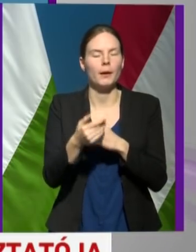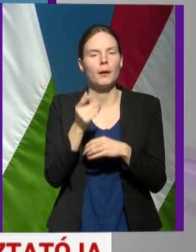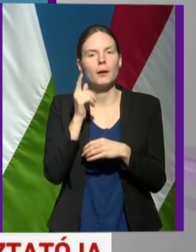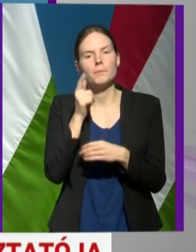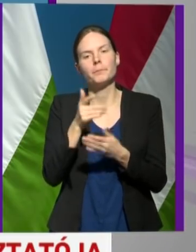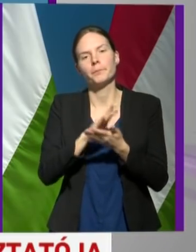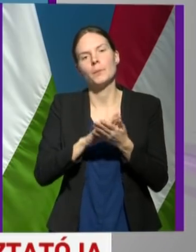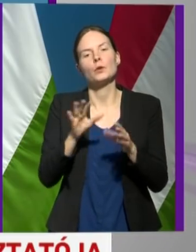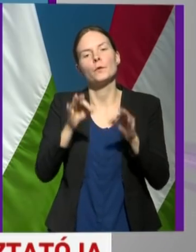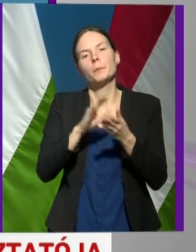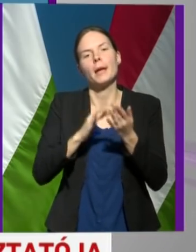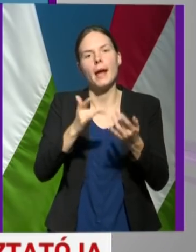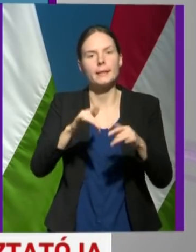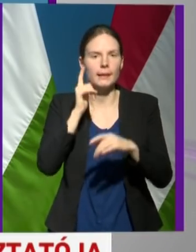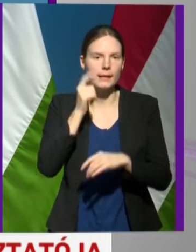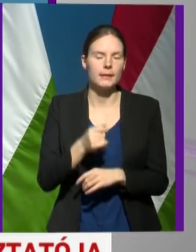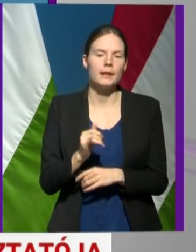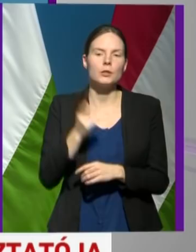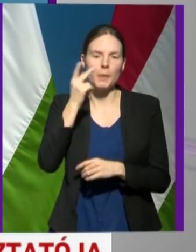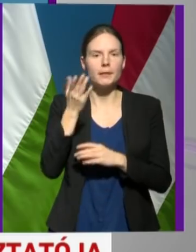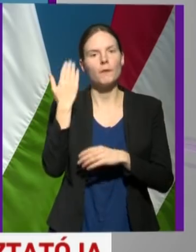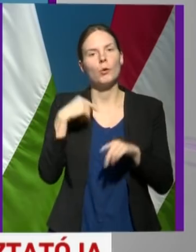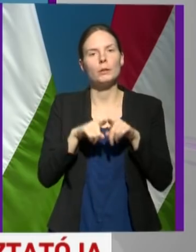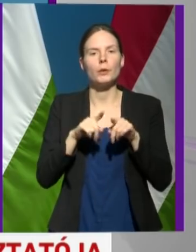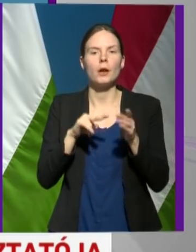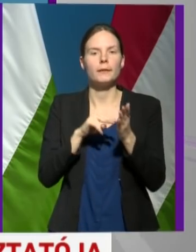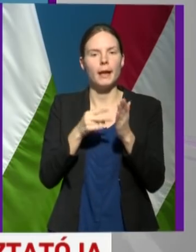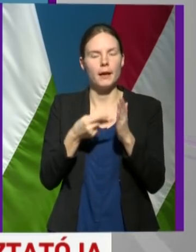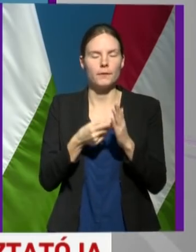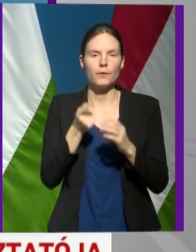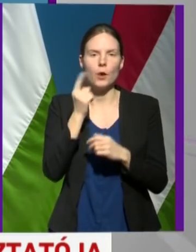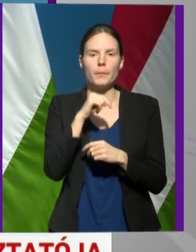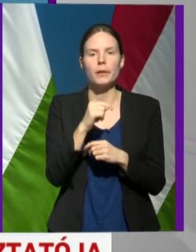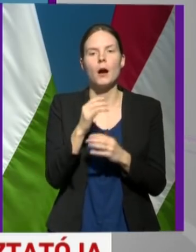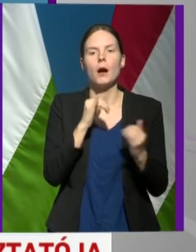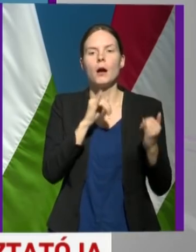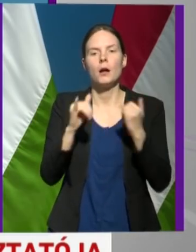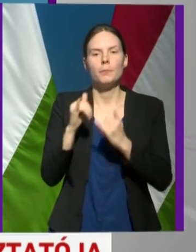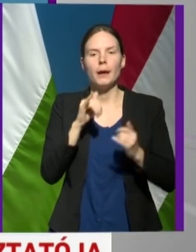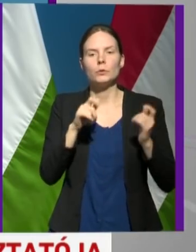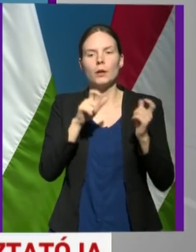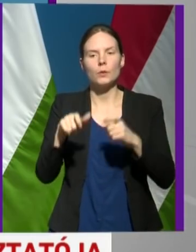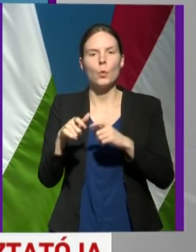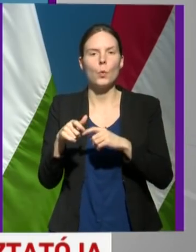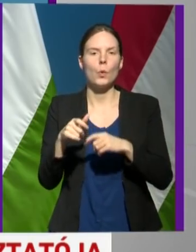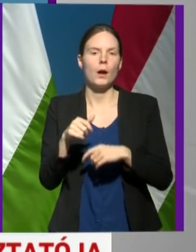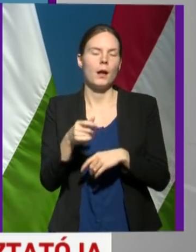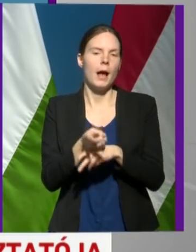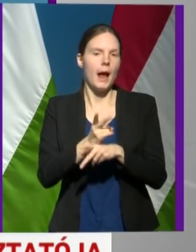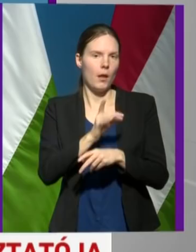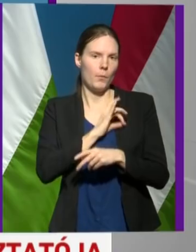érdekében. És természetesen készült olyan terv is, ami a beutazó állampolgárok önkéntességén